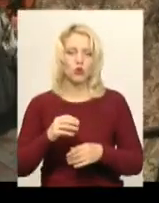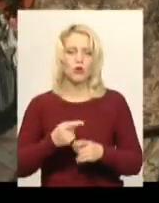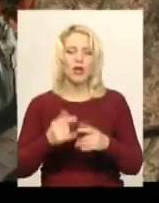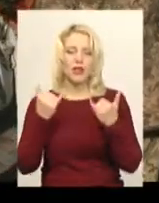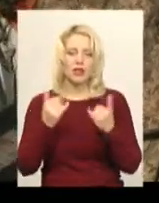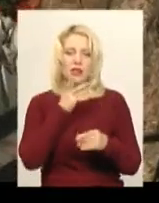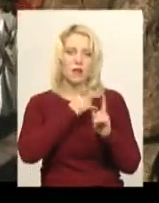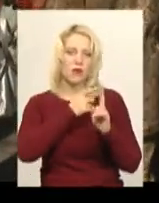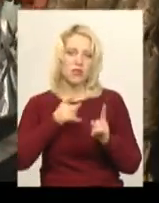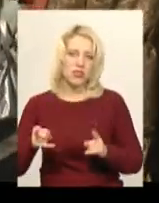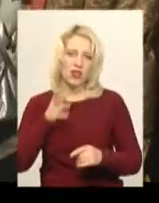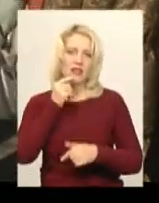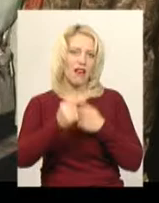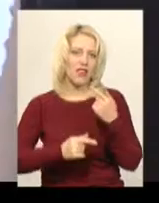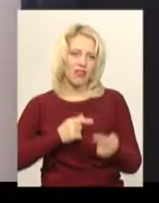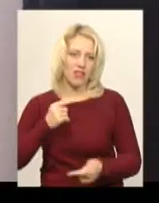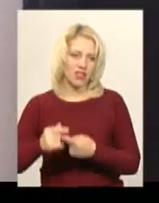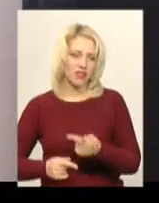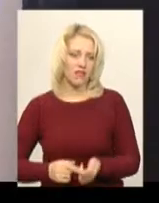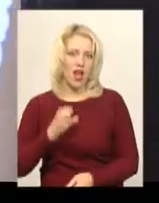повсякчас і на віки віки.